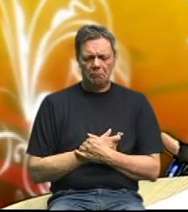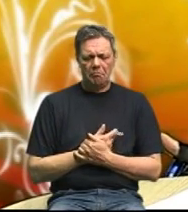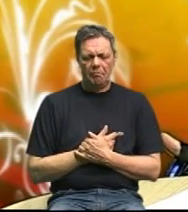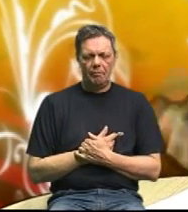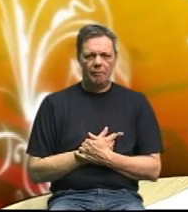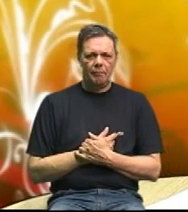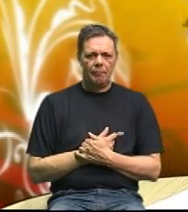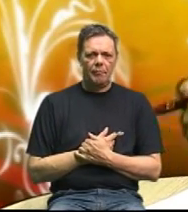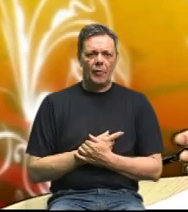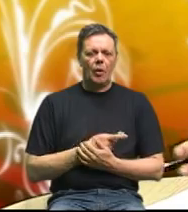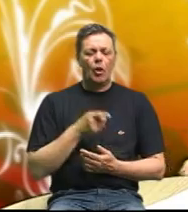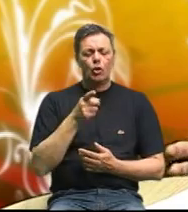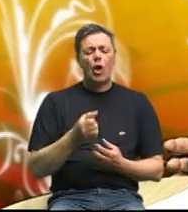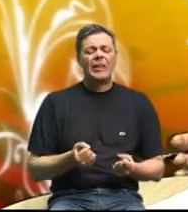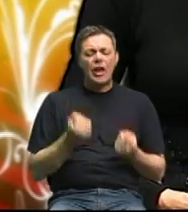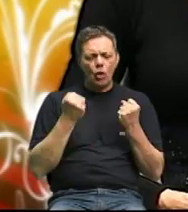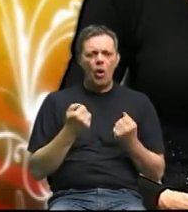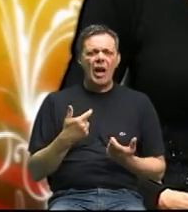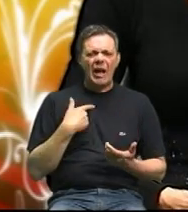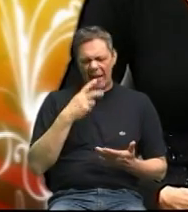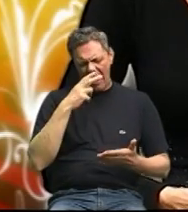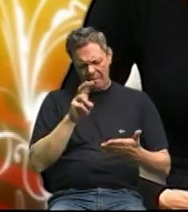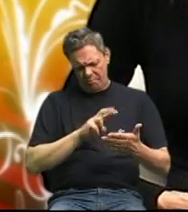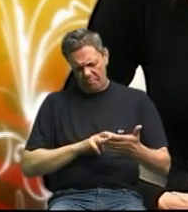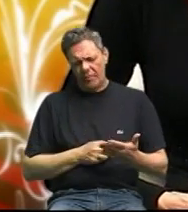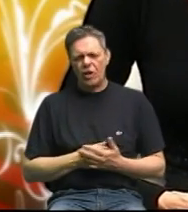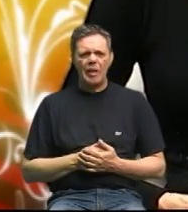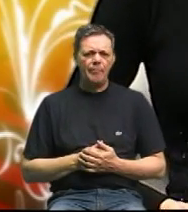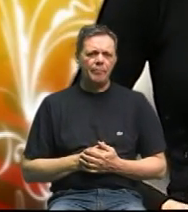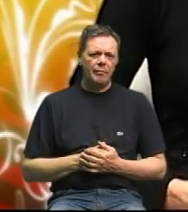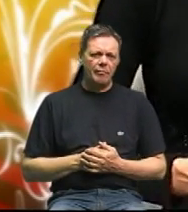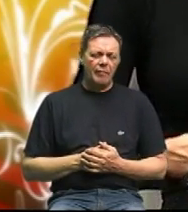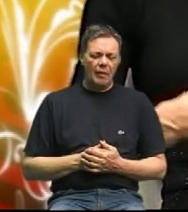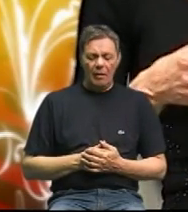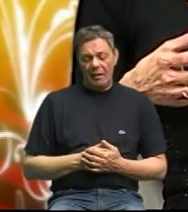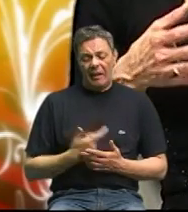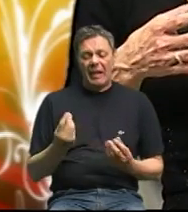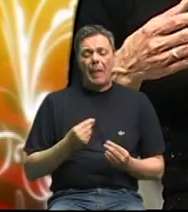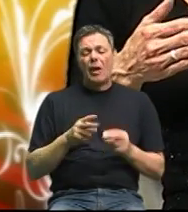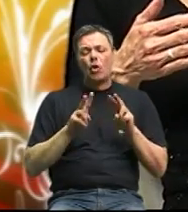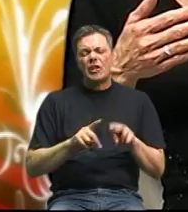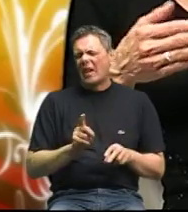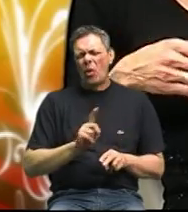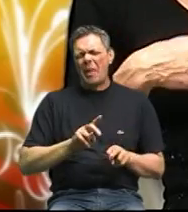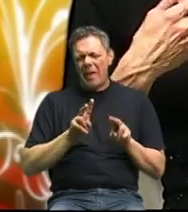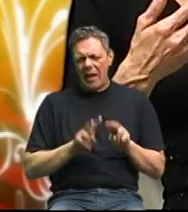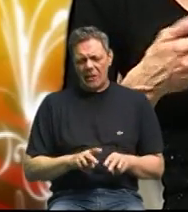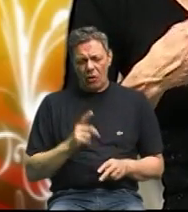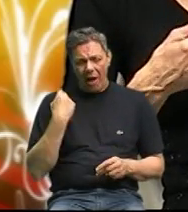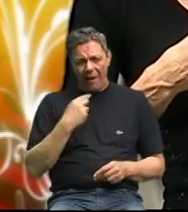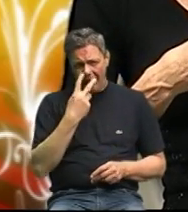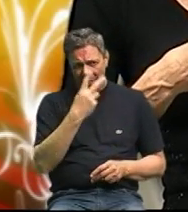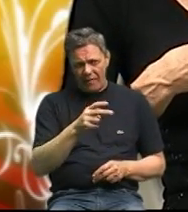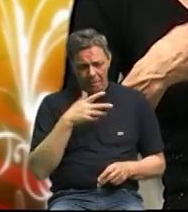uspjeti da to je teško kad ja nešto pročitam da je to istina ili nije istina ali kad ja vidim